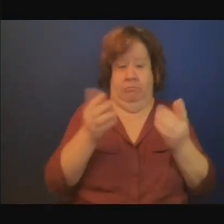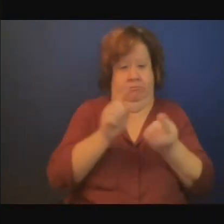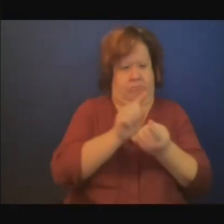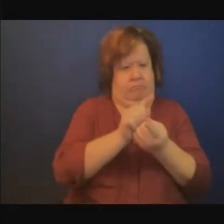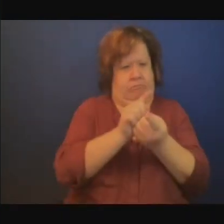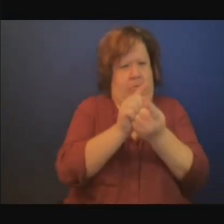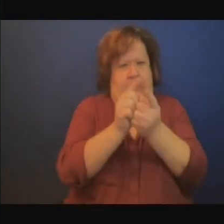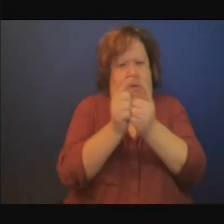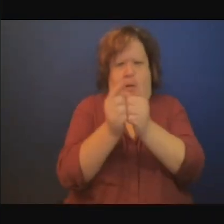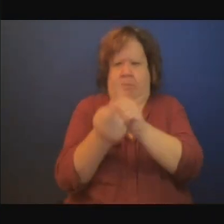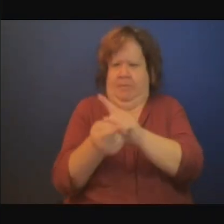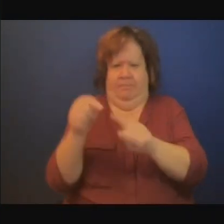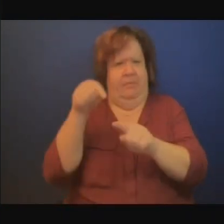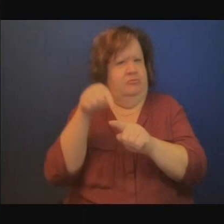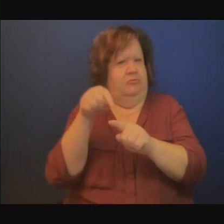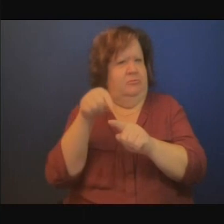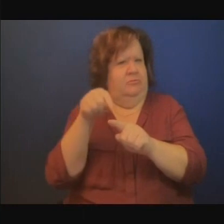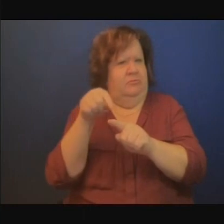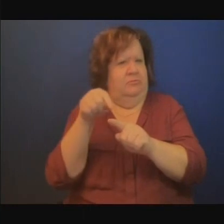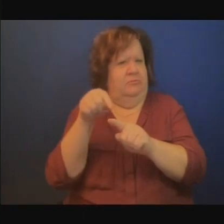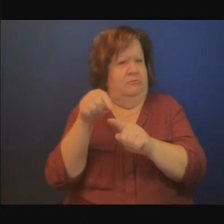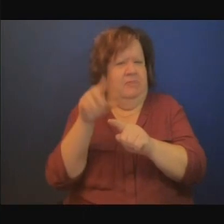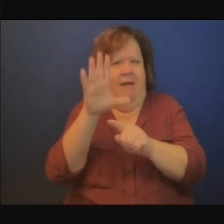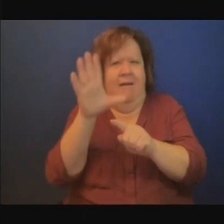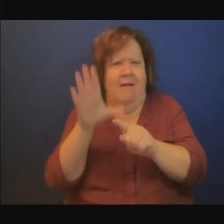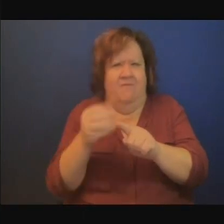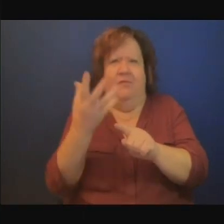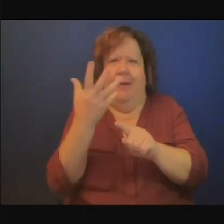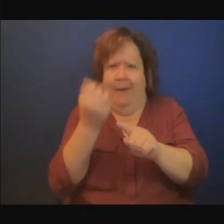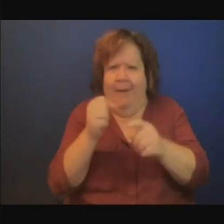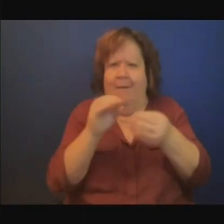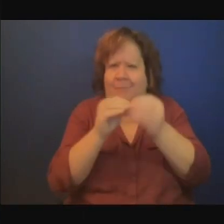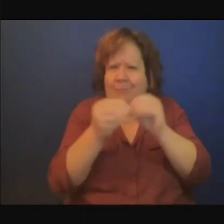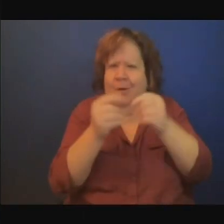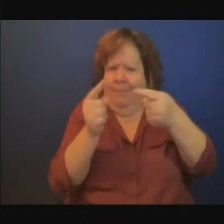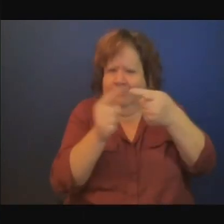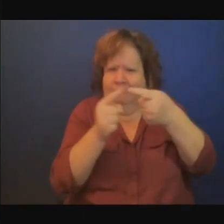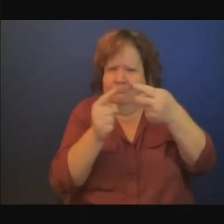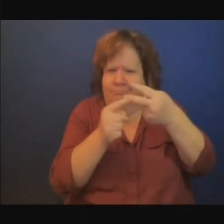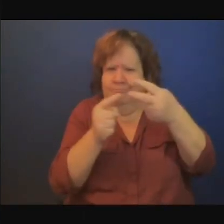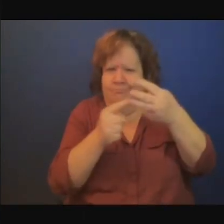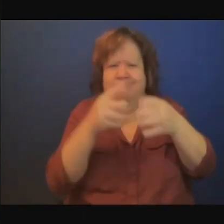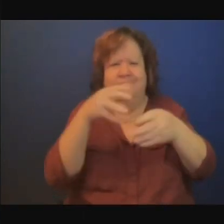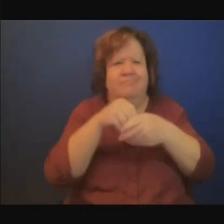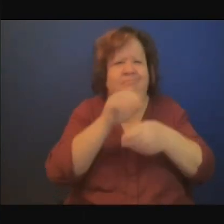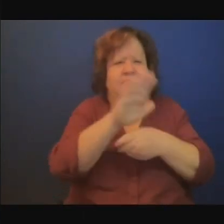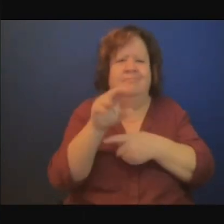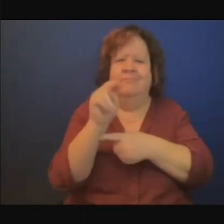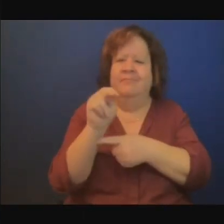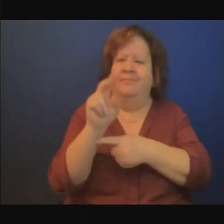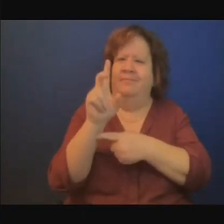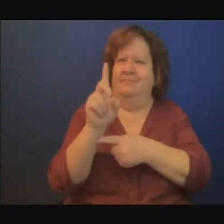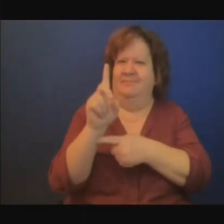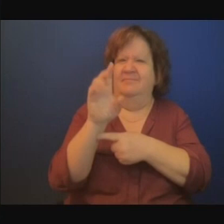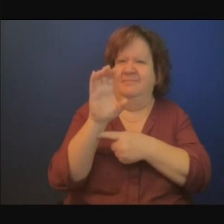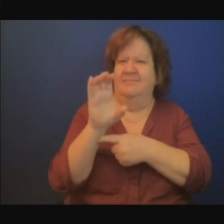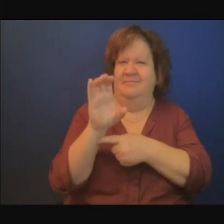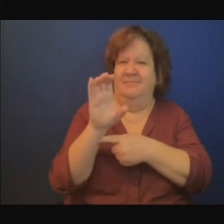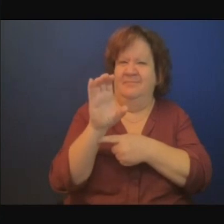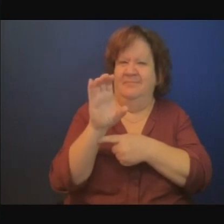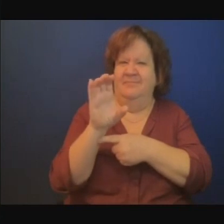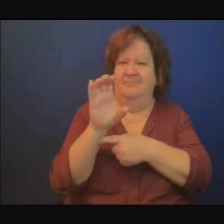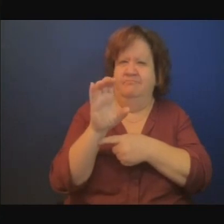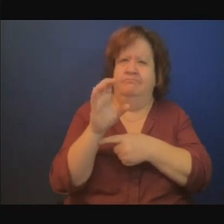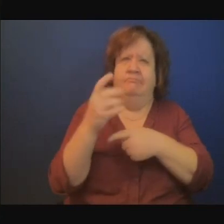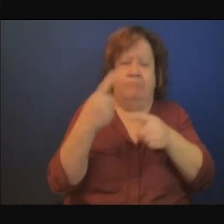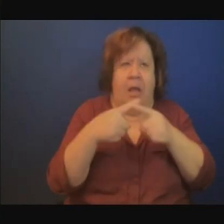en Afrique? On est en train de mettre en place les CDN, il y a toutes ces questions climatiques, ces